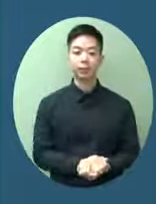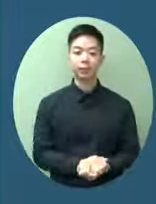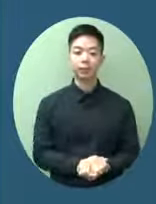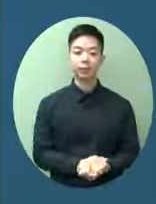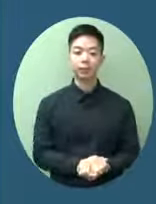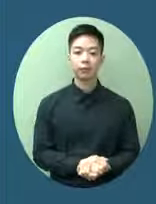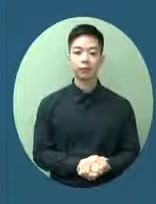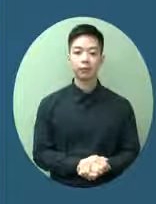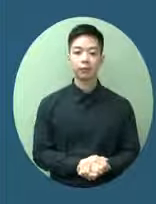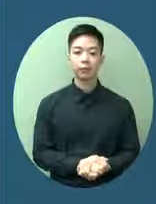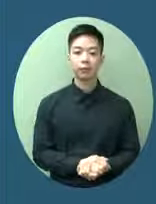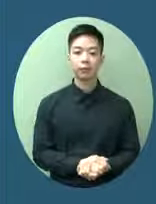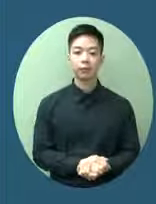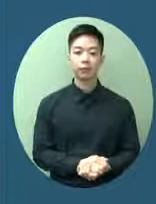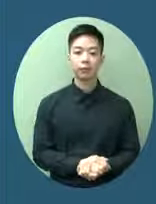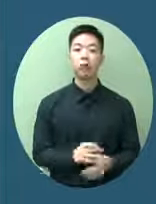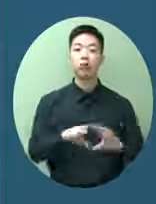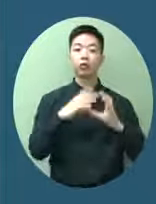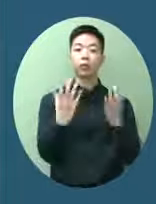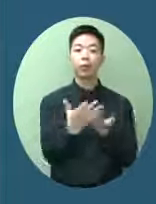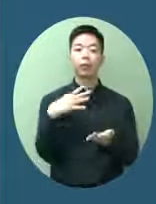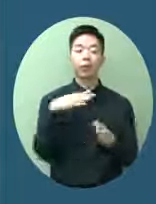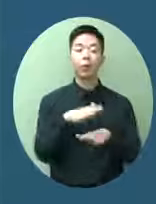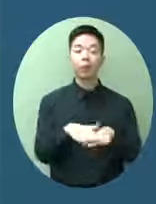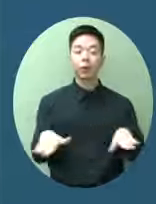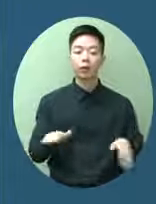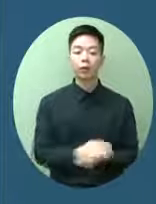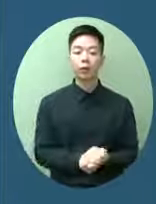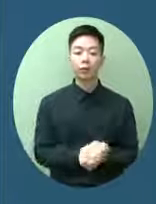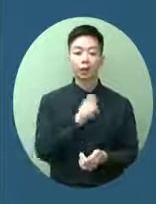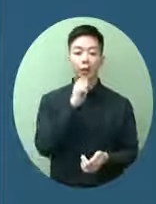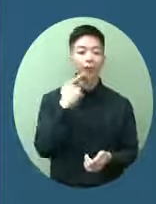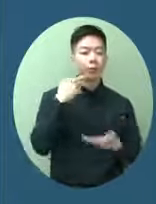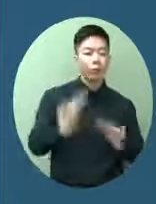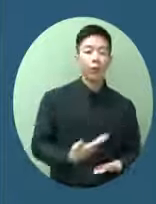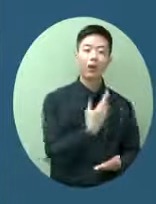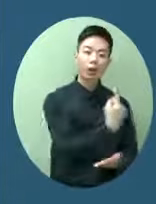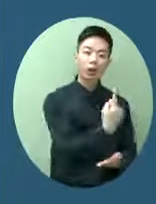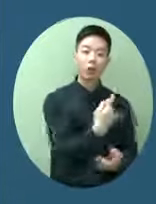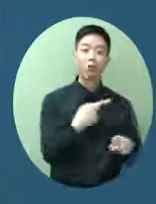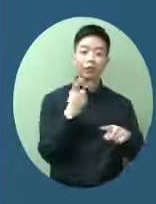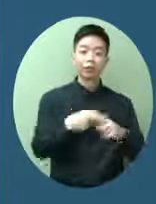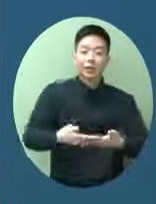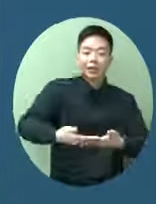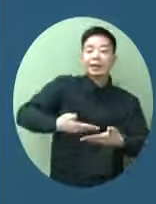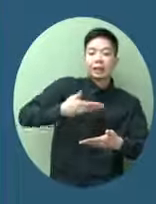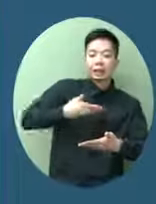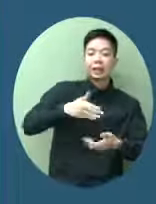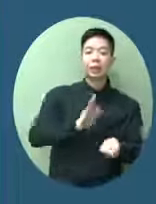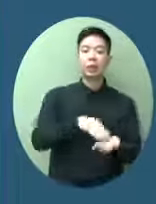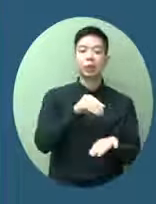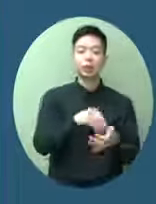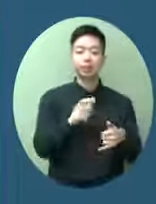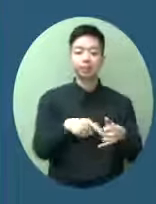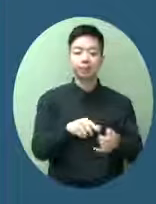應該全部都是情況穩定的有一位嚴重應該是早前的個案說明